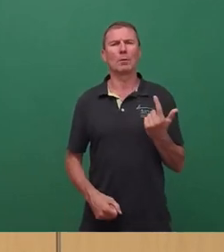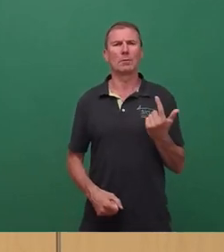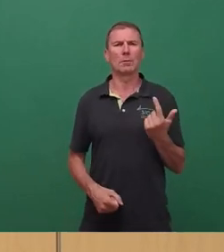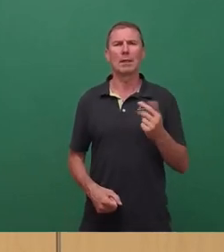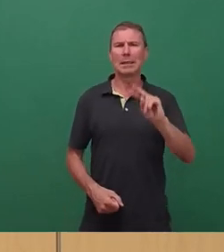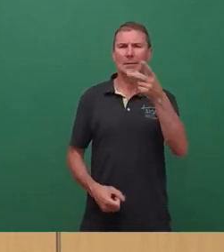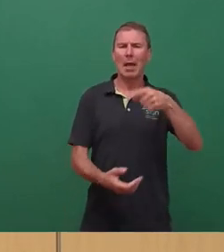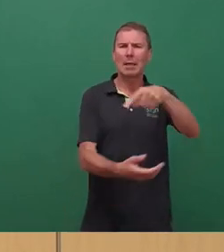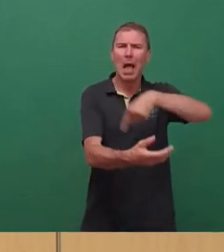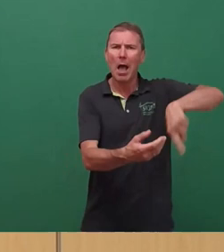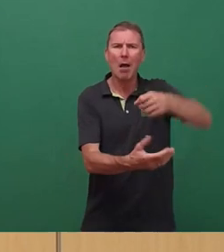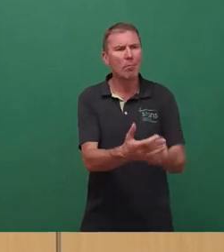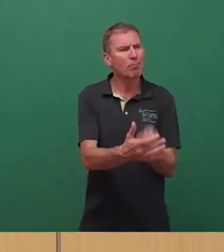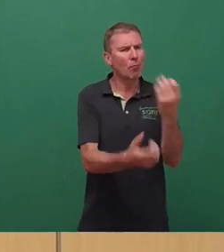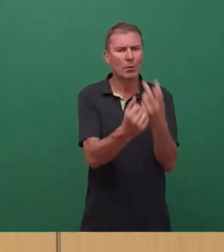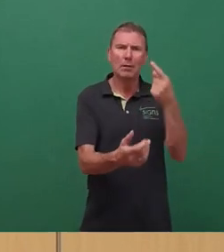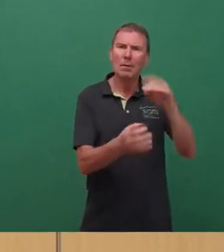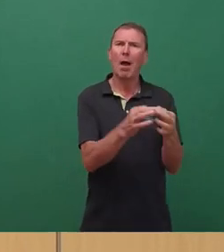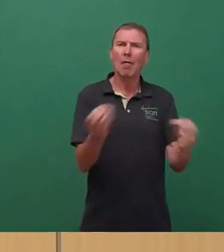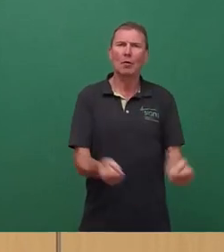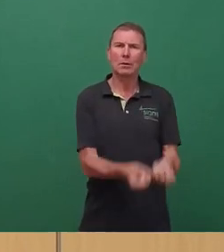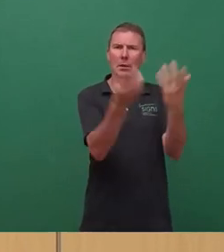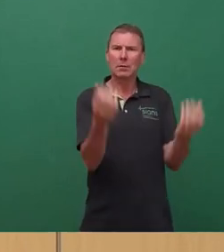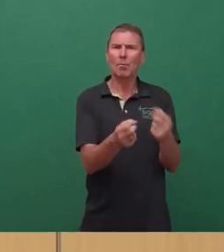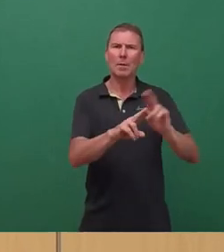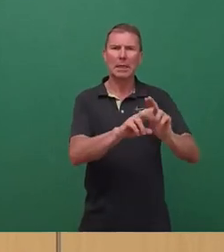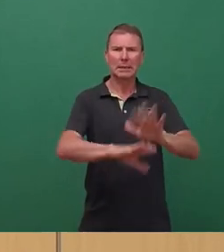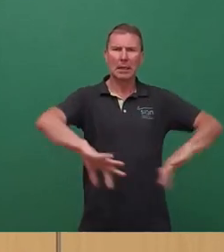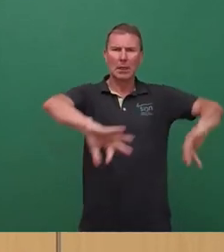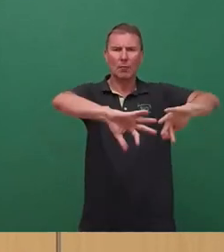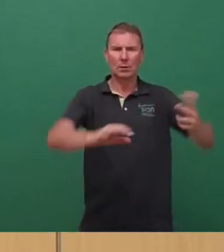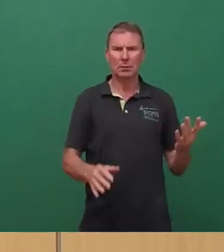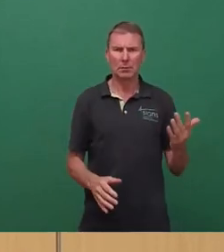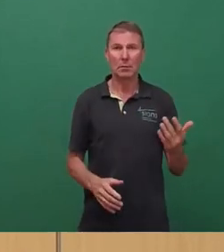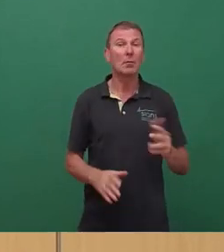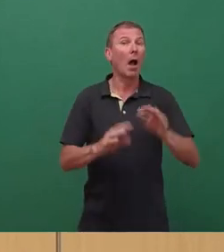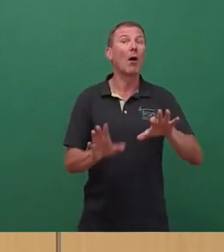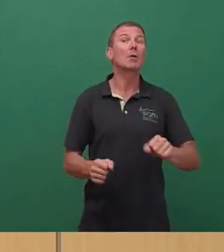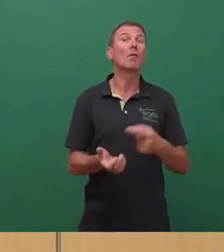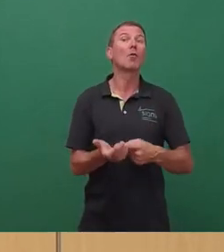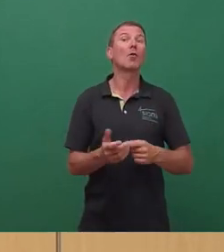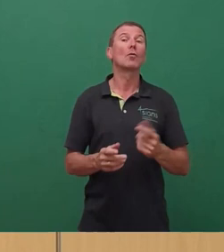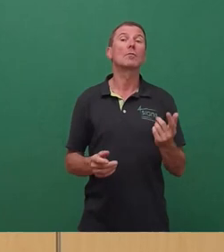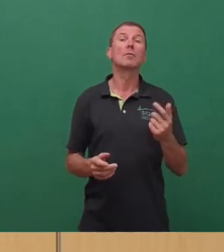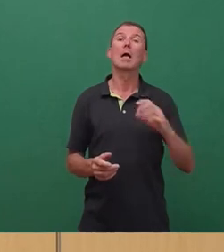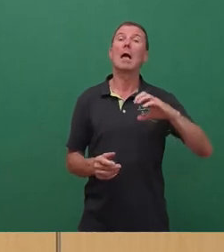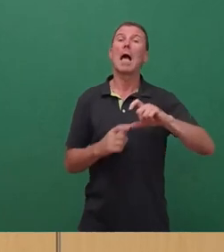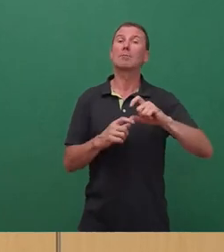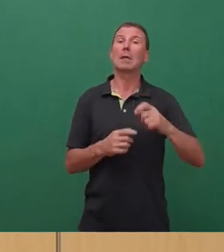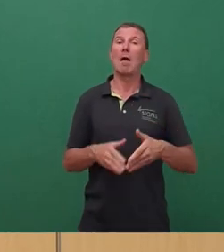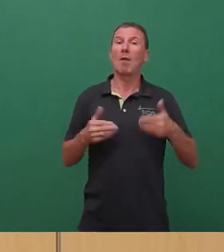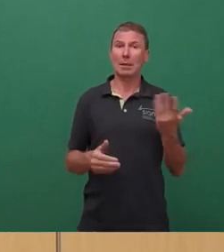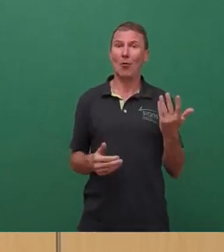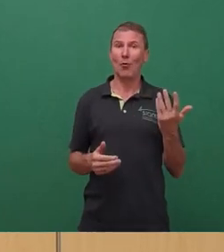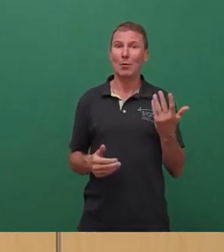funktioniert und saniert wird. War eine Haushaltsforderung der SPD-Fraktion in den ursprünglichen Haushaltsverhandlungen. Ich freue mich,